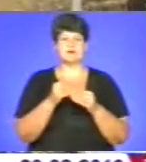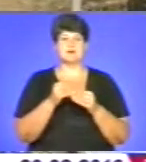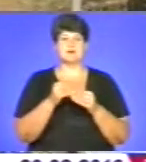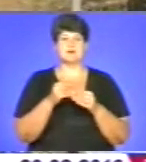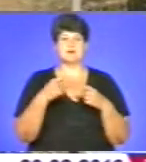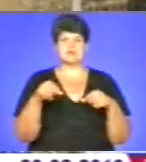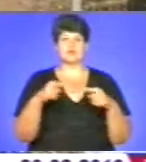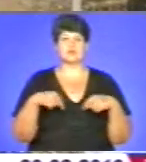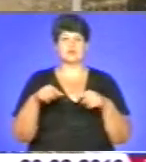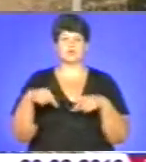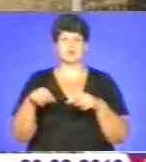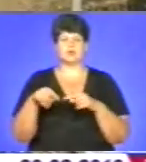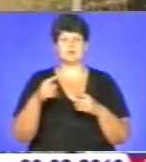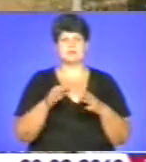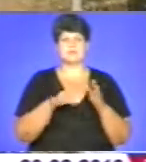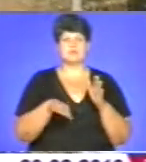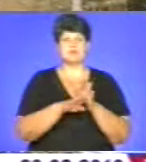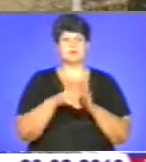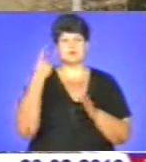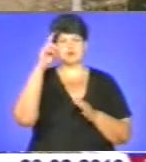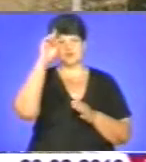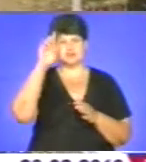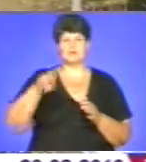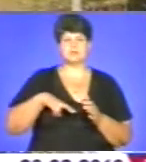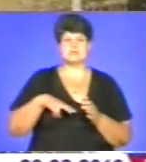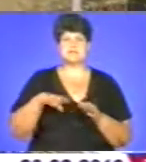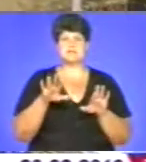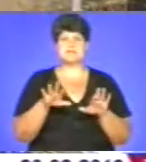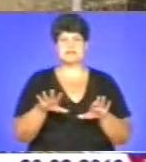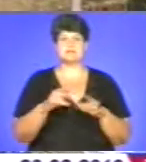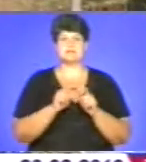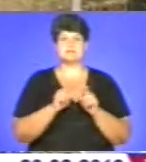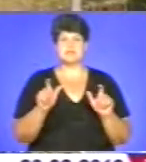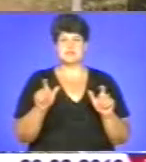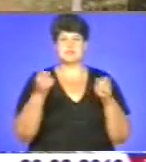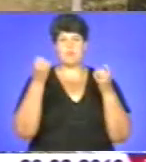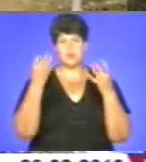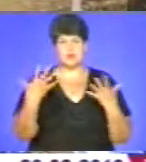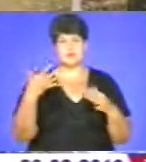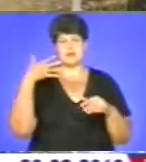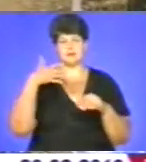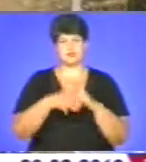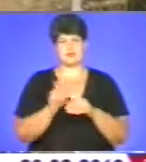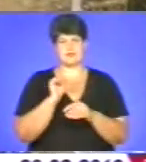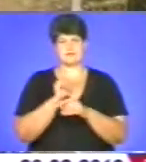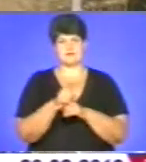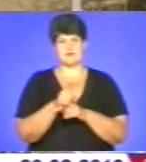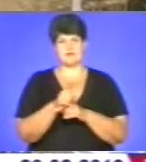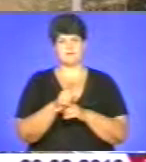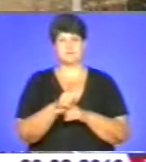структурними підрозділами обласної державної адміністрації, місцевих адміністрацій, просте і зрозуміле завдання –